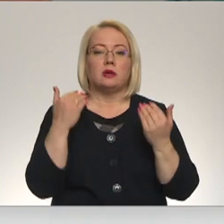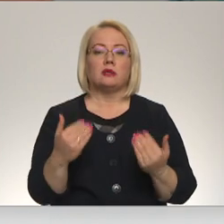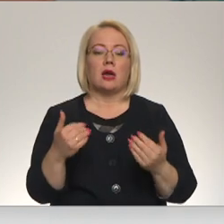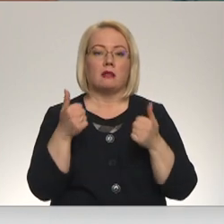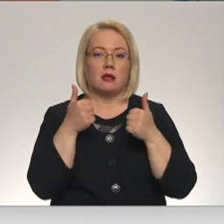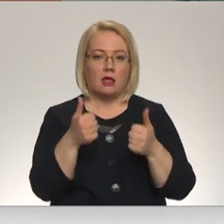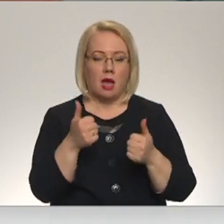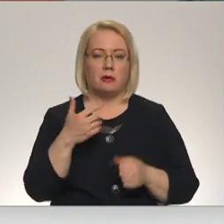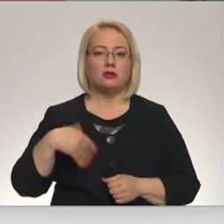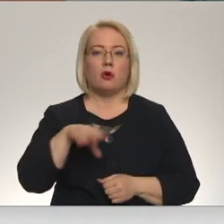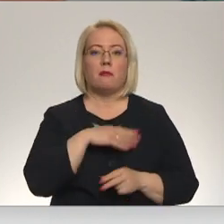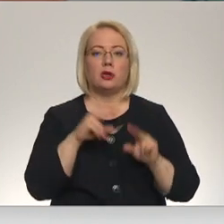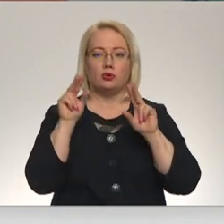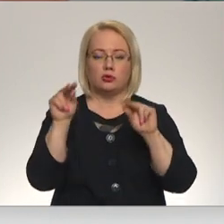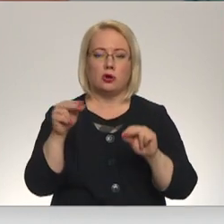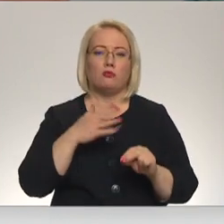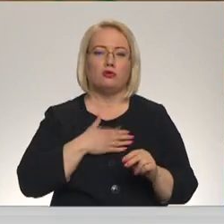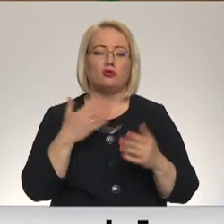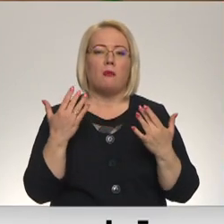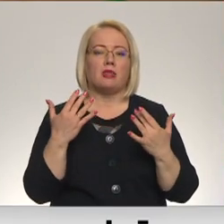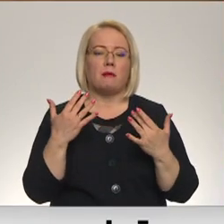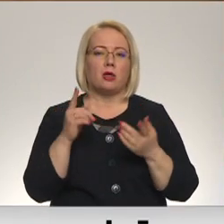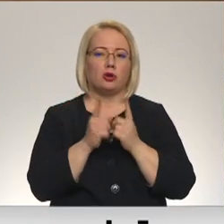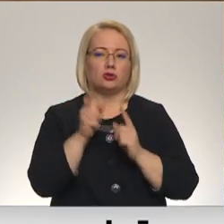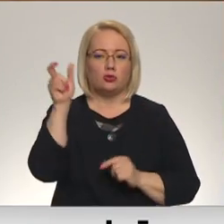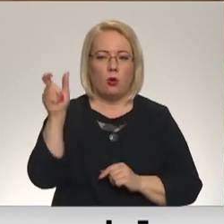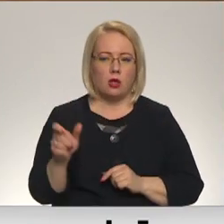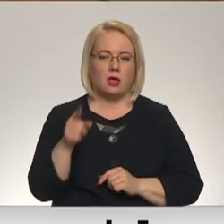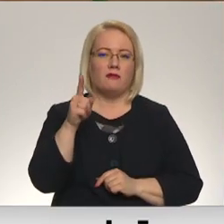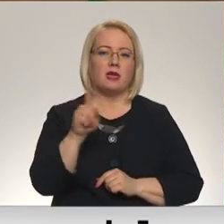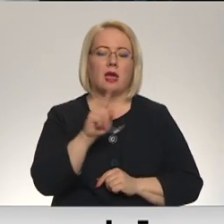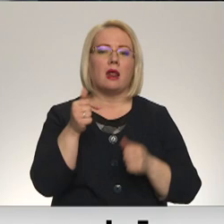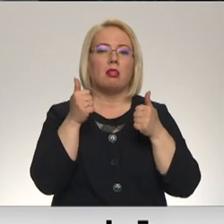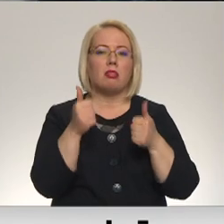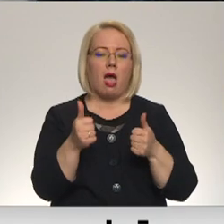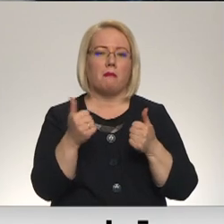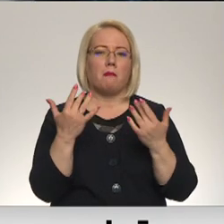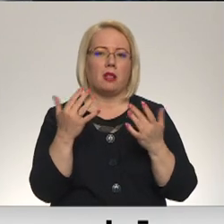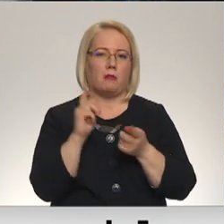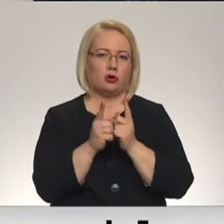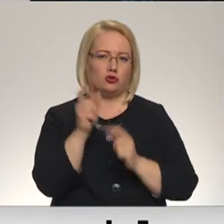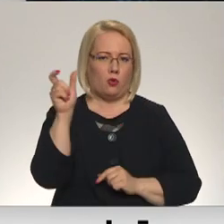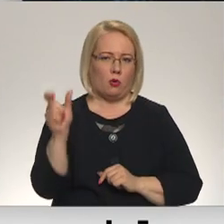mēs uzticamies mūsu matemātikas skolotājiem, mums viņi kā nekā ir diezgan labi matemātikas skolotāji.